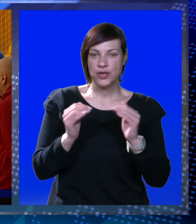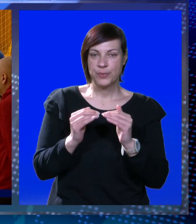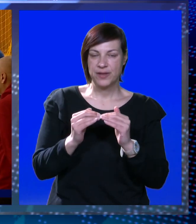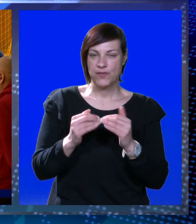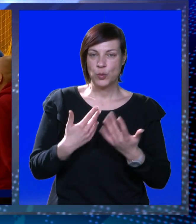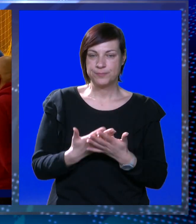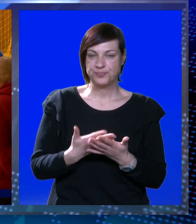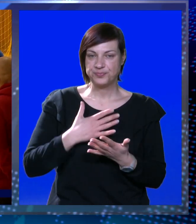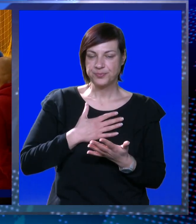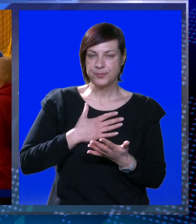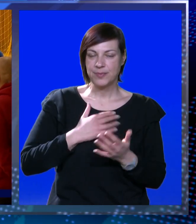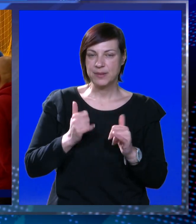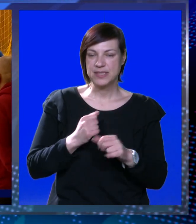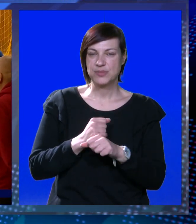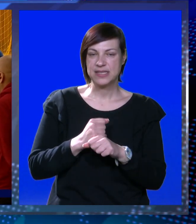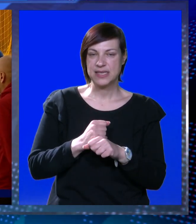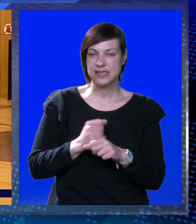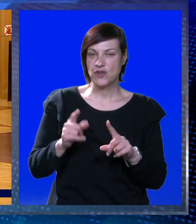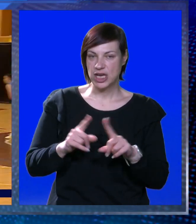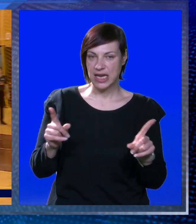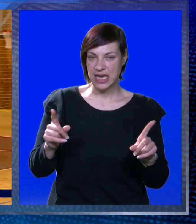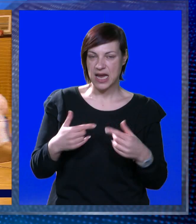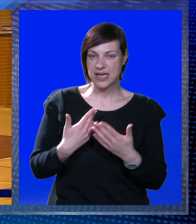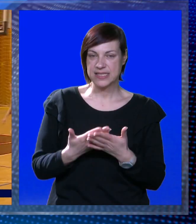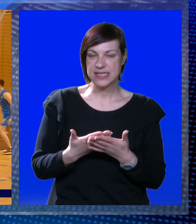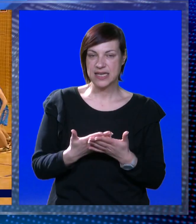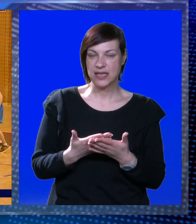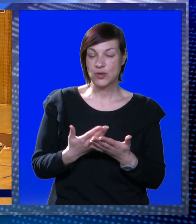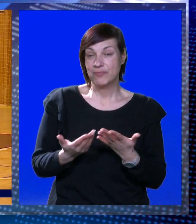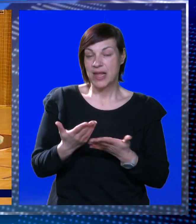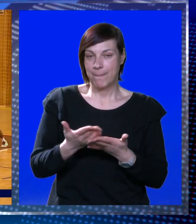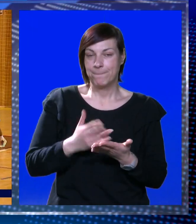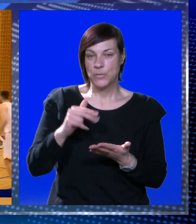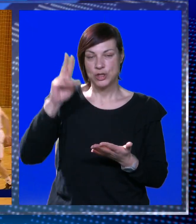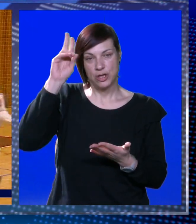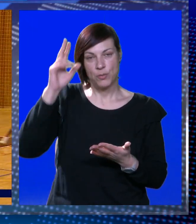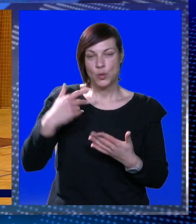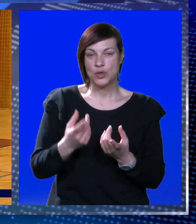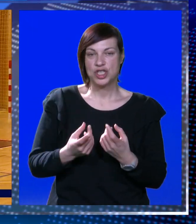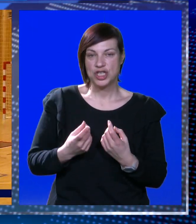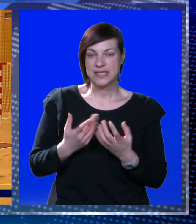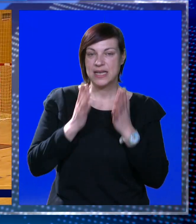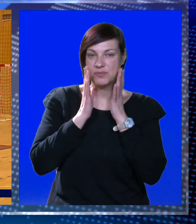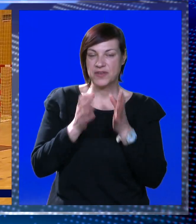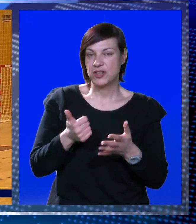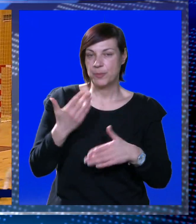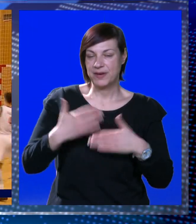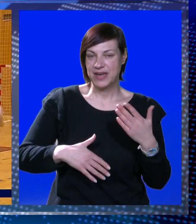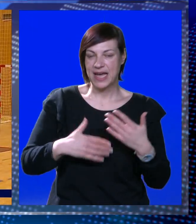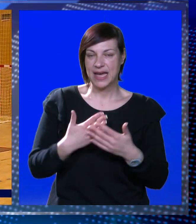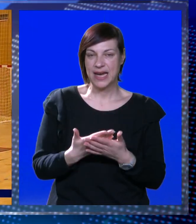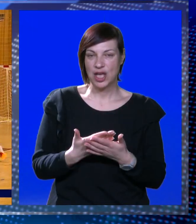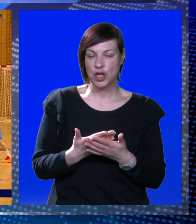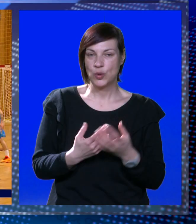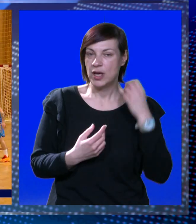visokom nivou. Mi smo sastvorili tu pristojnu razliku, ajde, teorija još postoje, ali u principu smo vjerojatno prvi na